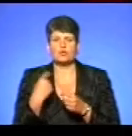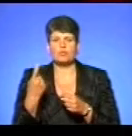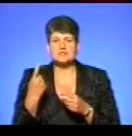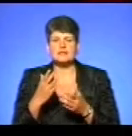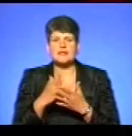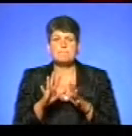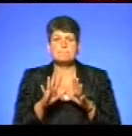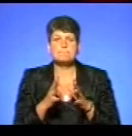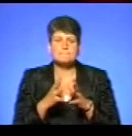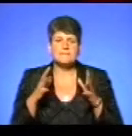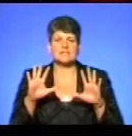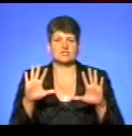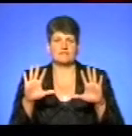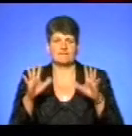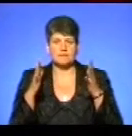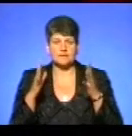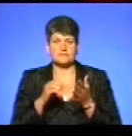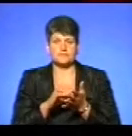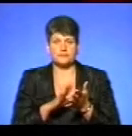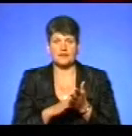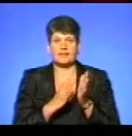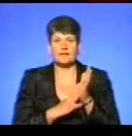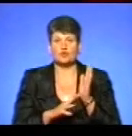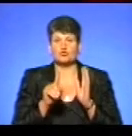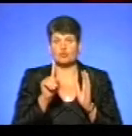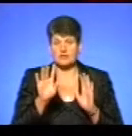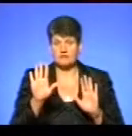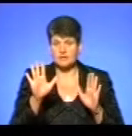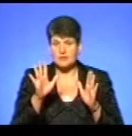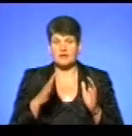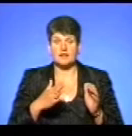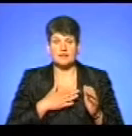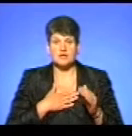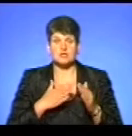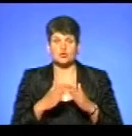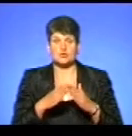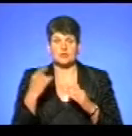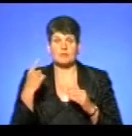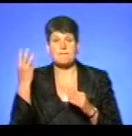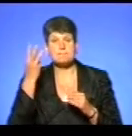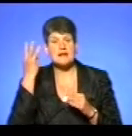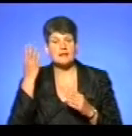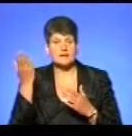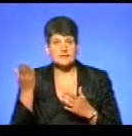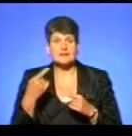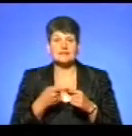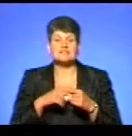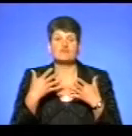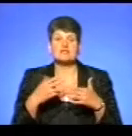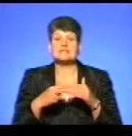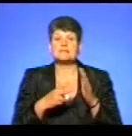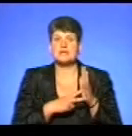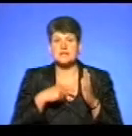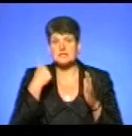більше випадків. 2016 році фіксується 91 випадок. і бачимо вже наша сусідня область Хмельницька. Ну, це вже 17 рік,